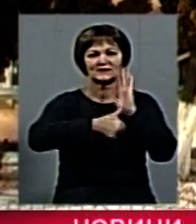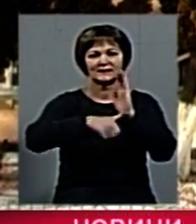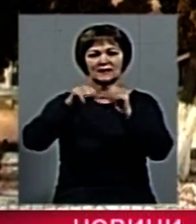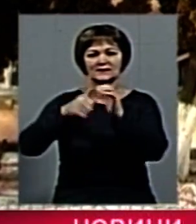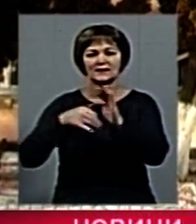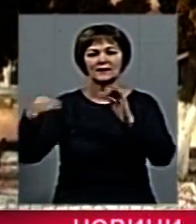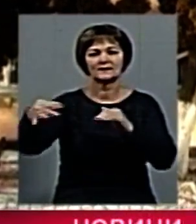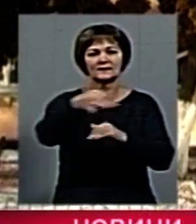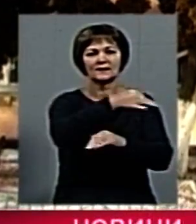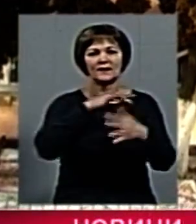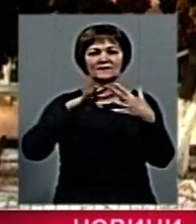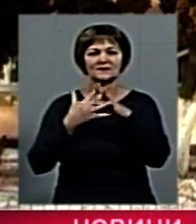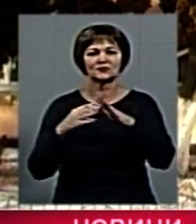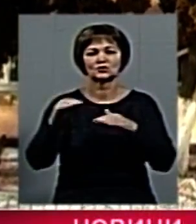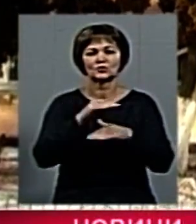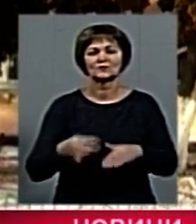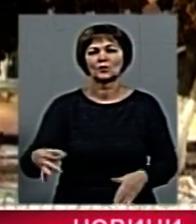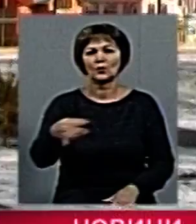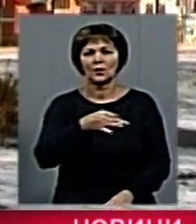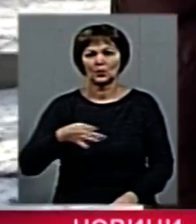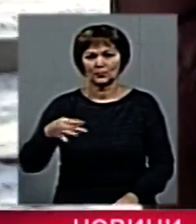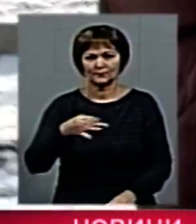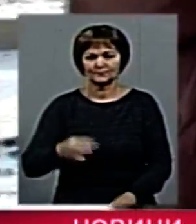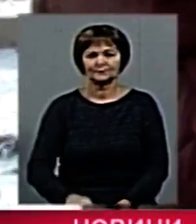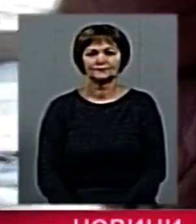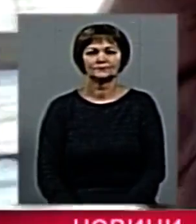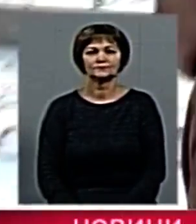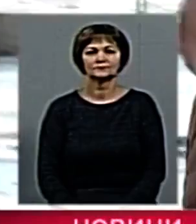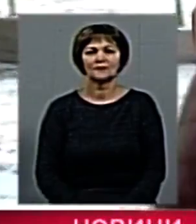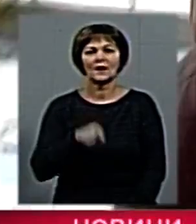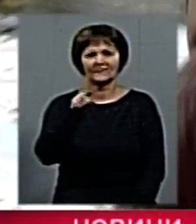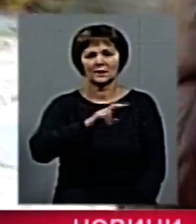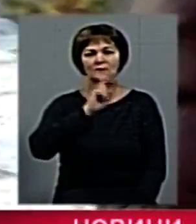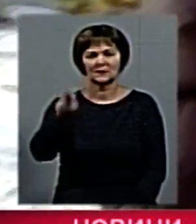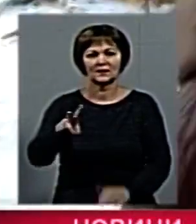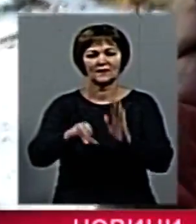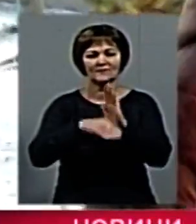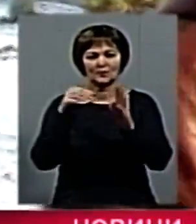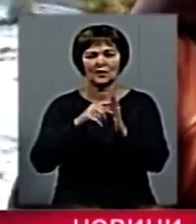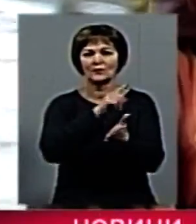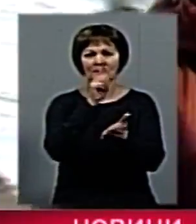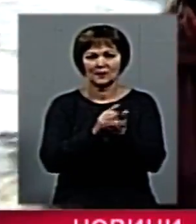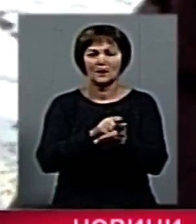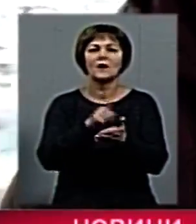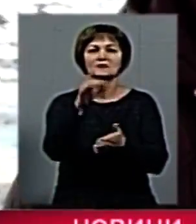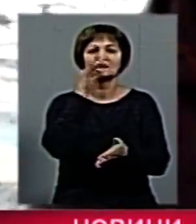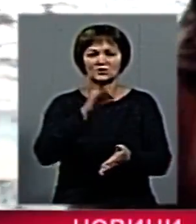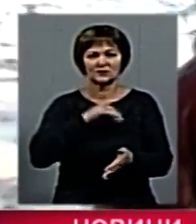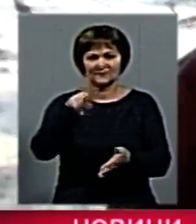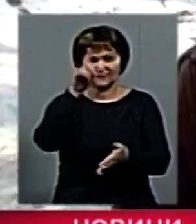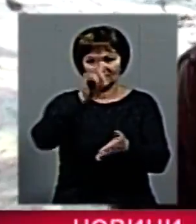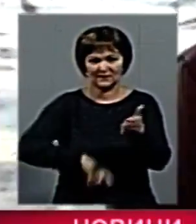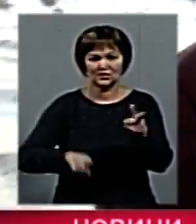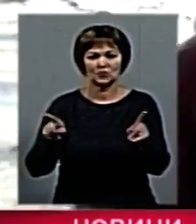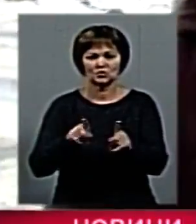прилеглих сіл Житомирського району. Ви підете на вибори? Підемо, обов'язково. А скажіть, будь ласка, ви вірите, що